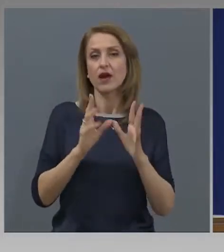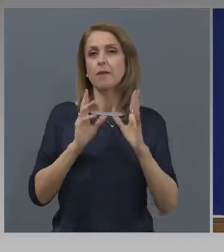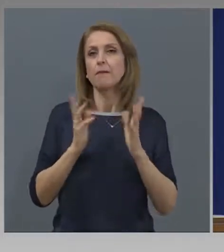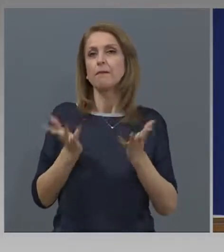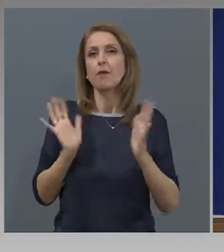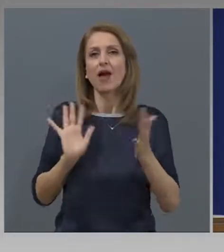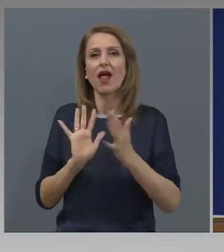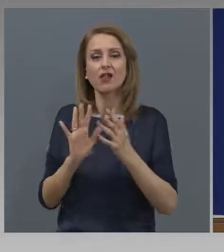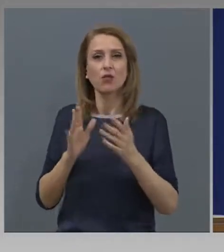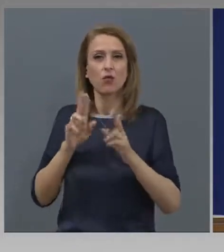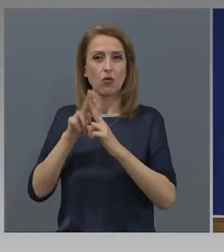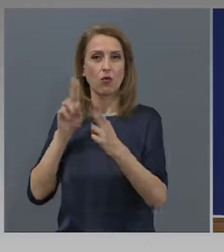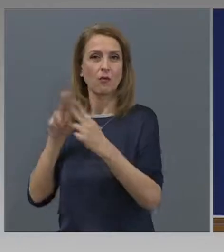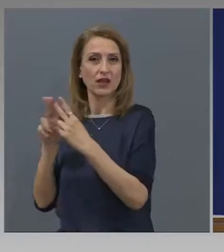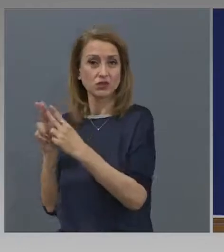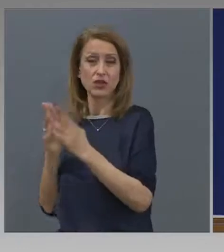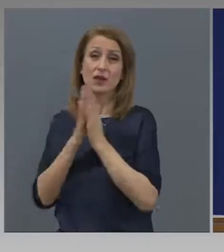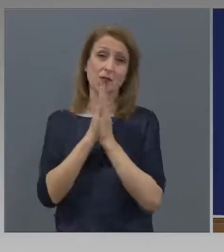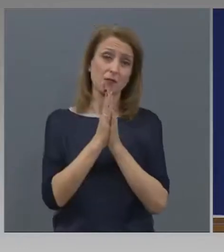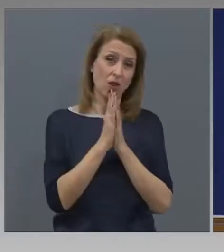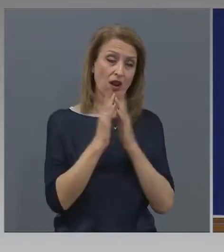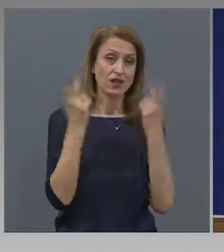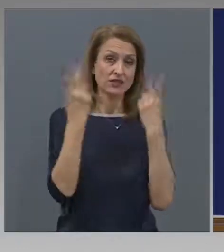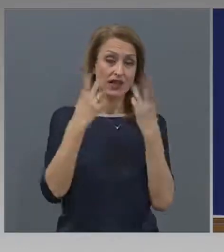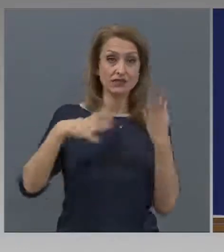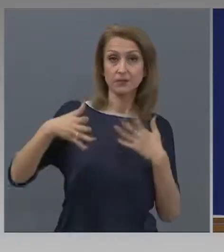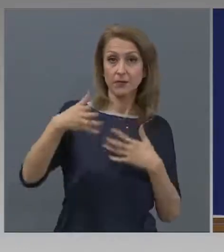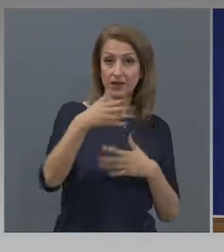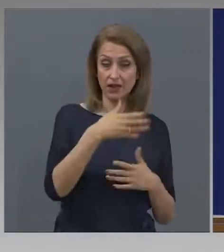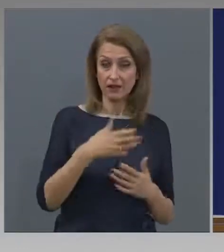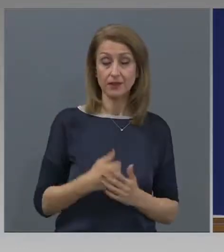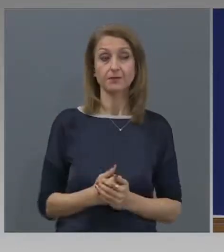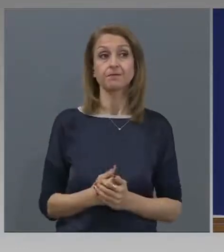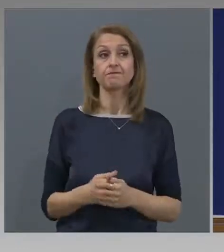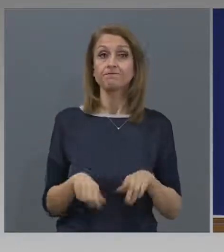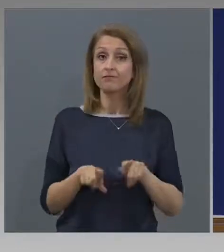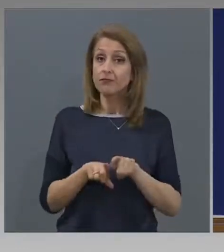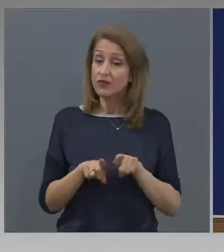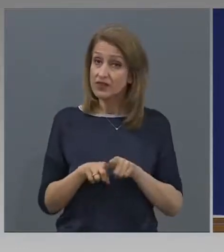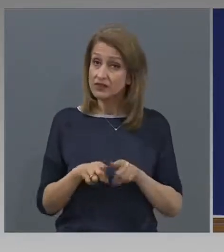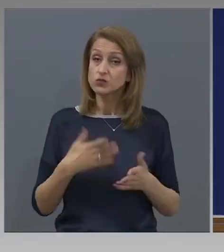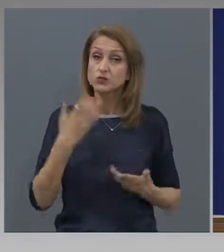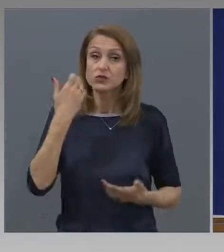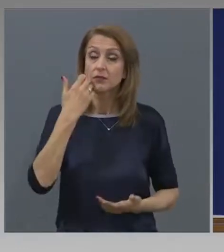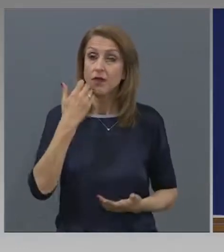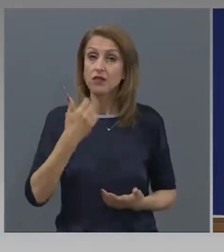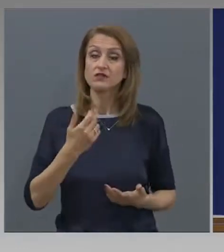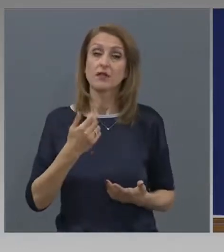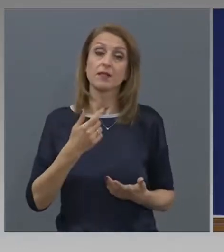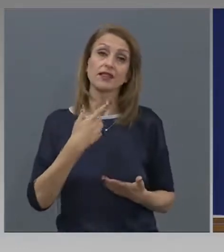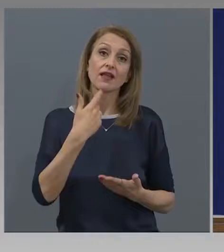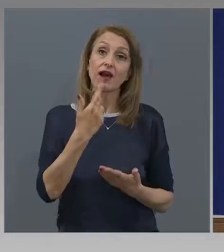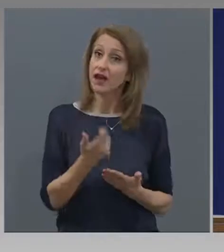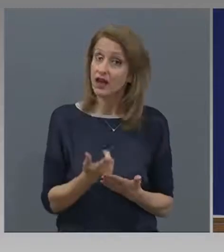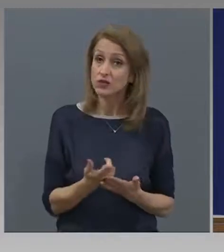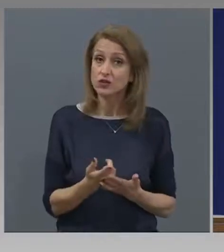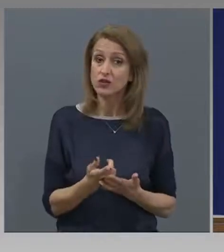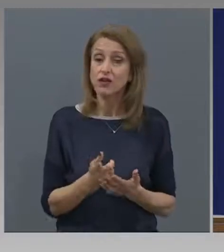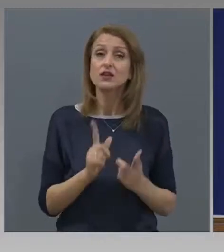разбиране. Използвам също така възможността да кажа, че